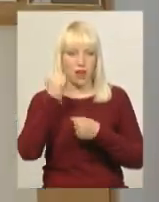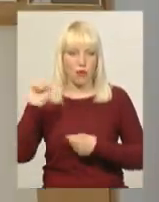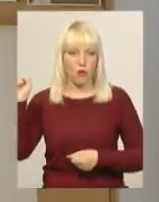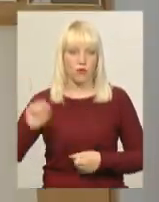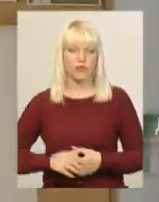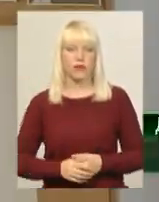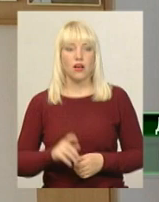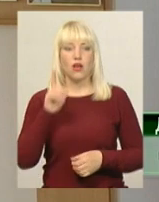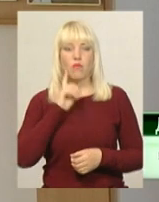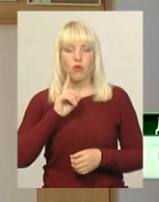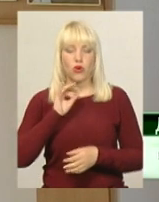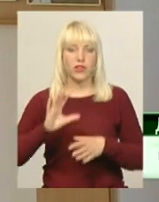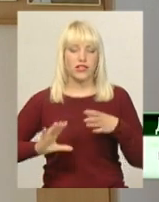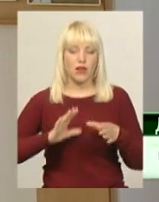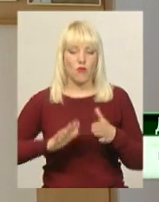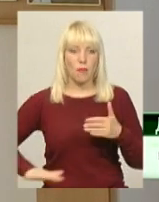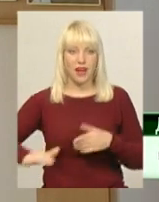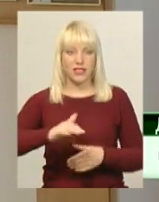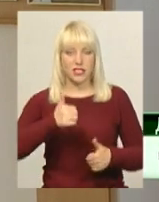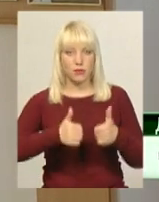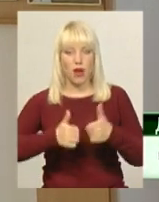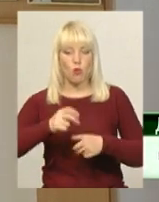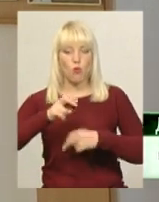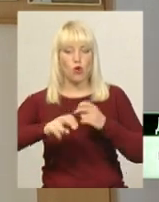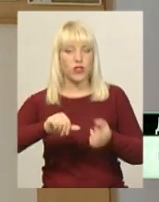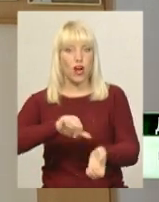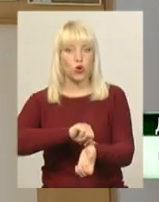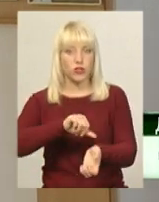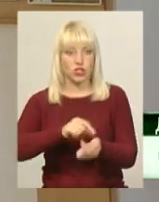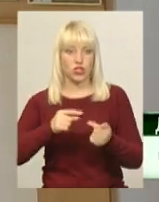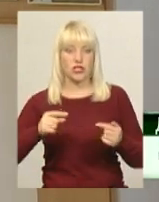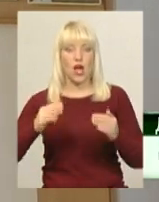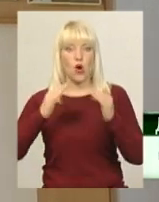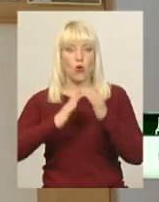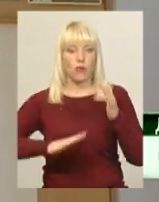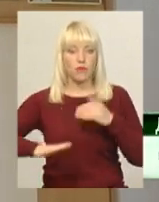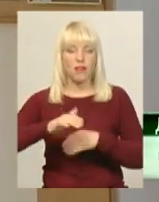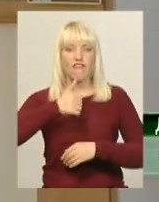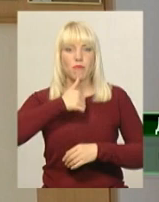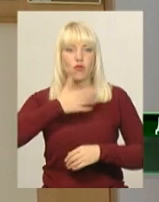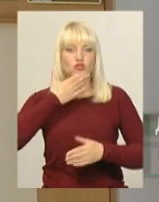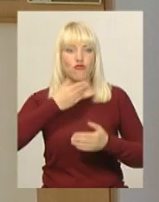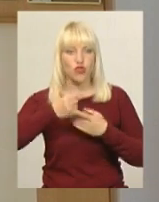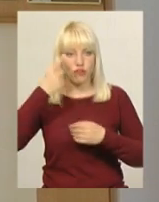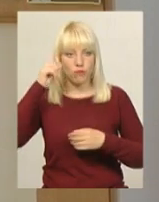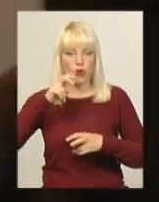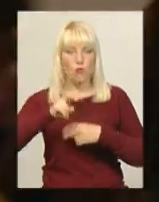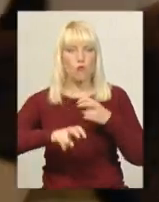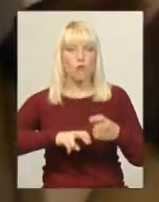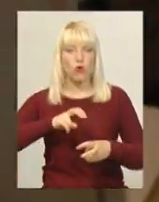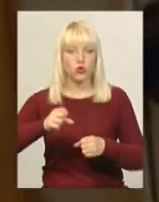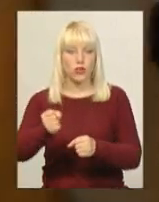Допоки на тренувальному майданчику змагаються у пошуку наркотичних засобів, у приміщенні випробовують свої вміння у пошуку зброї.